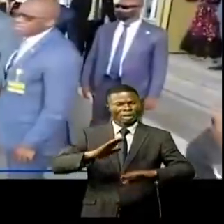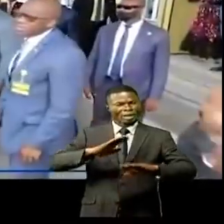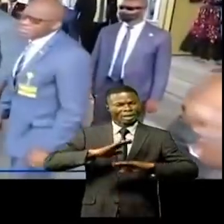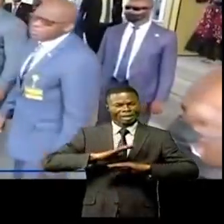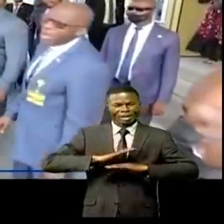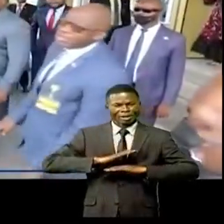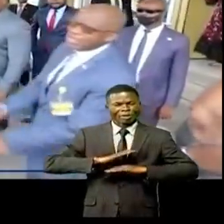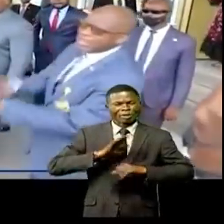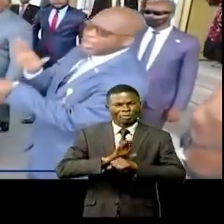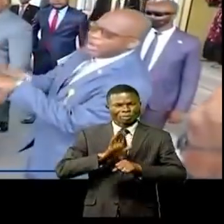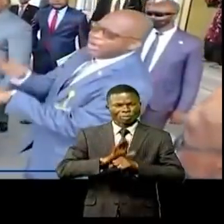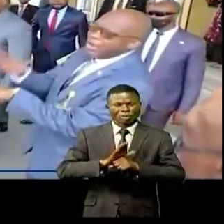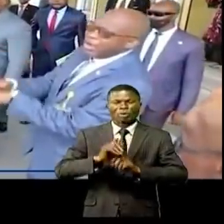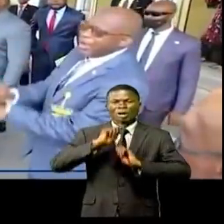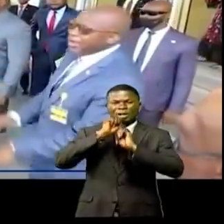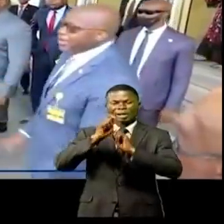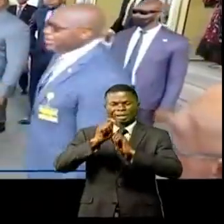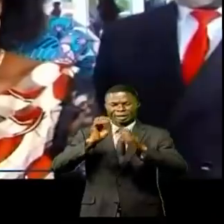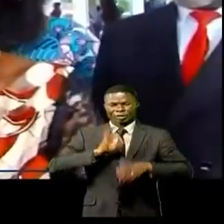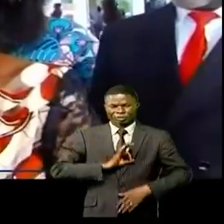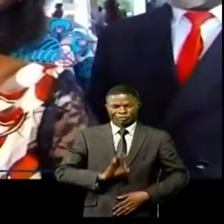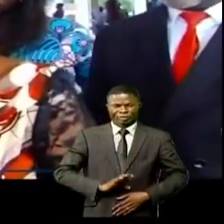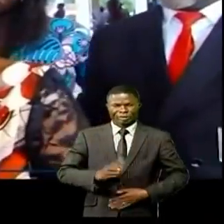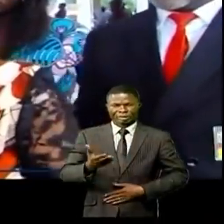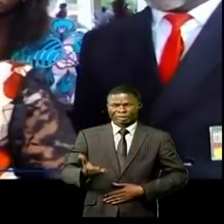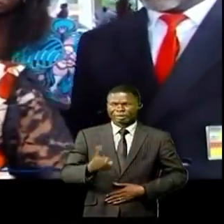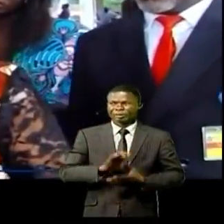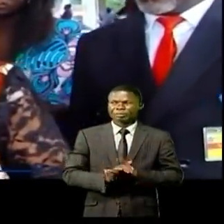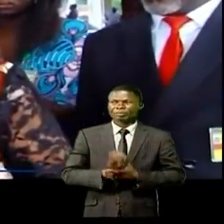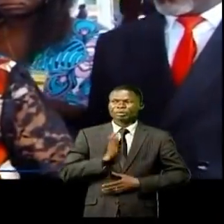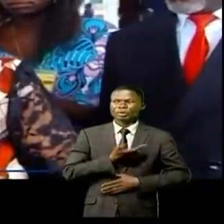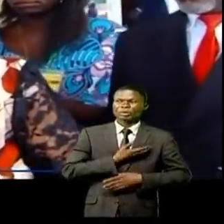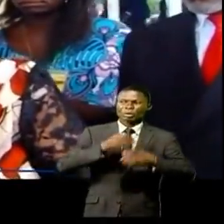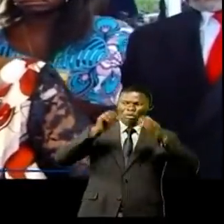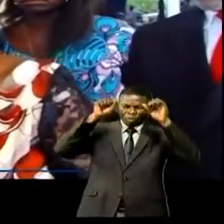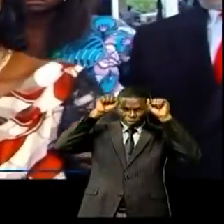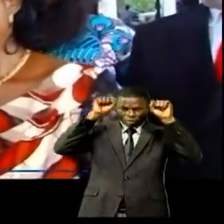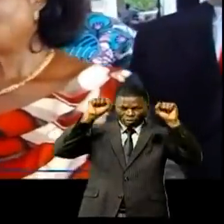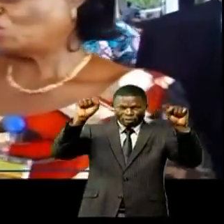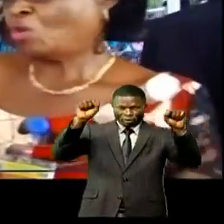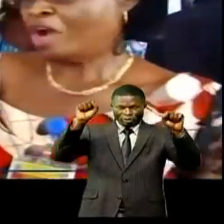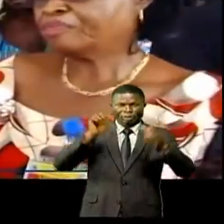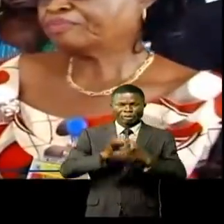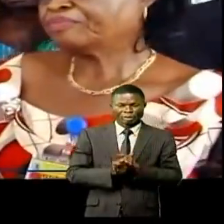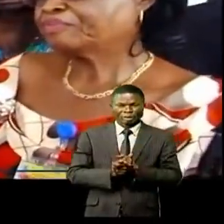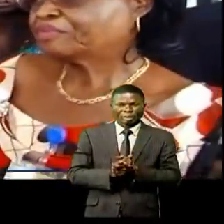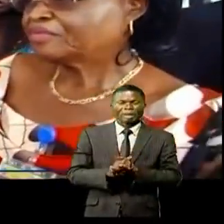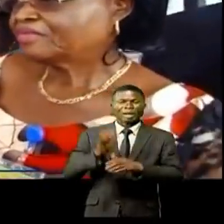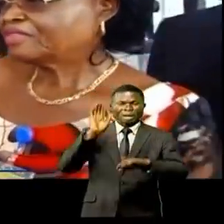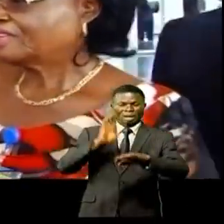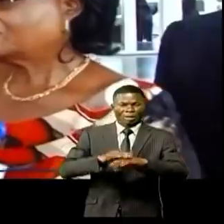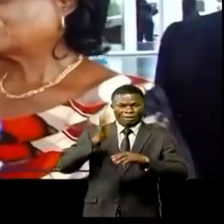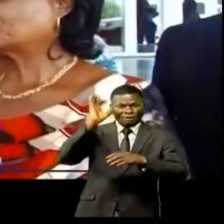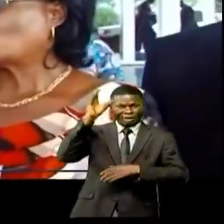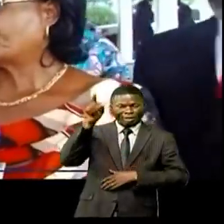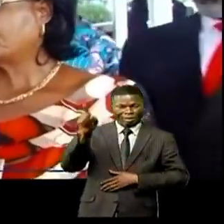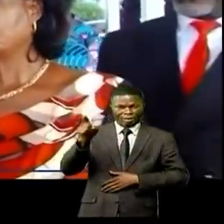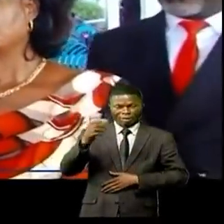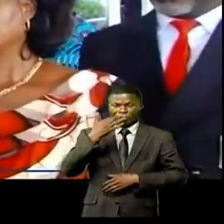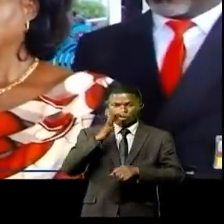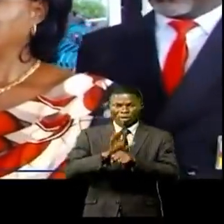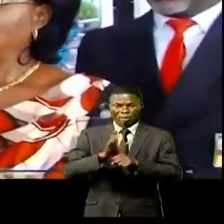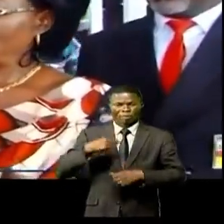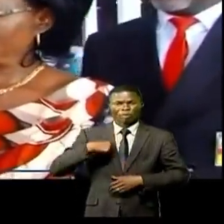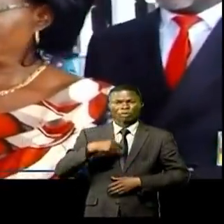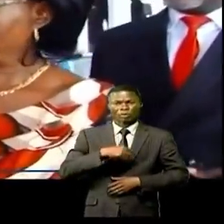ce geste du président de la République. Le président, quand il était à Honalua, il avait promis